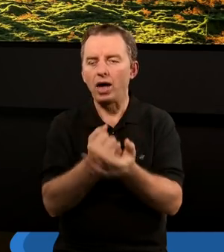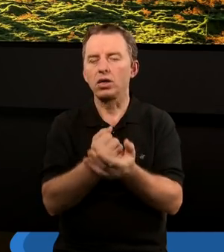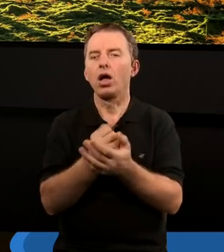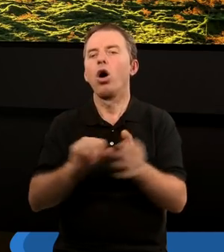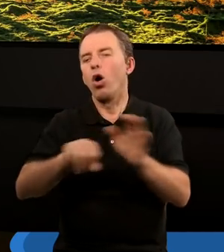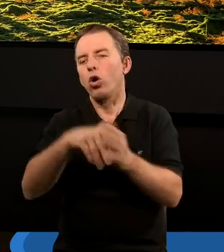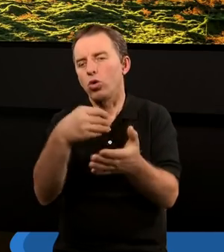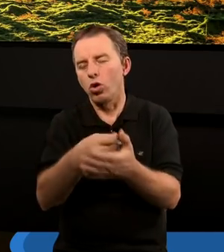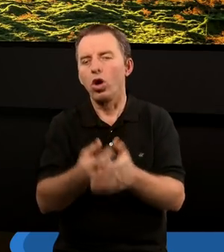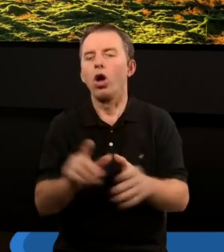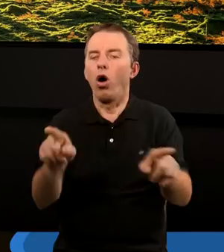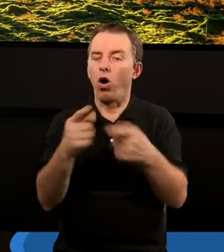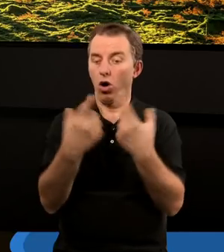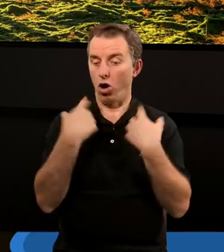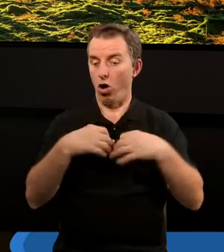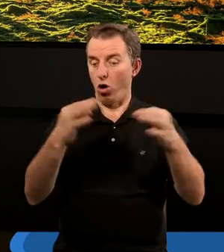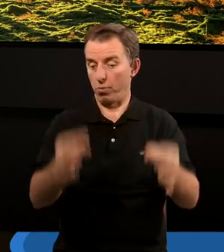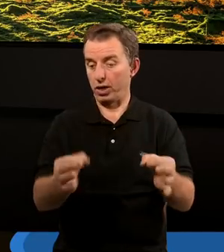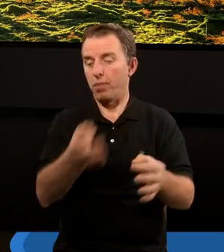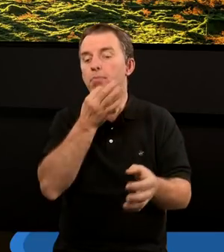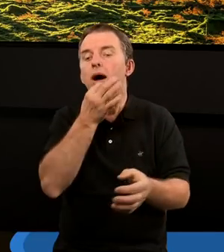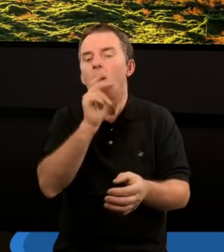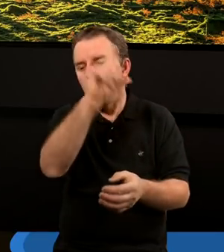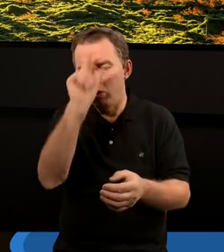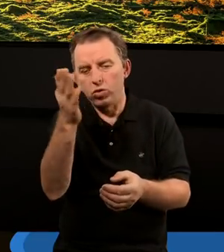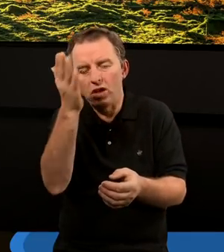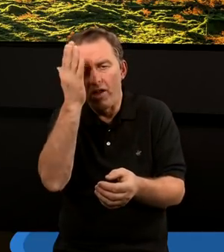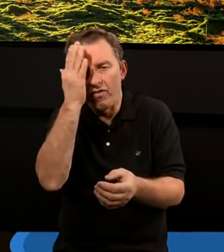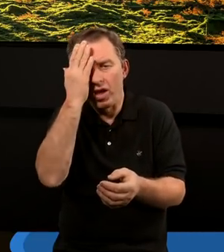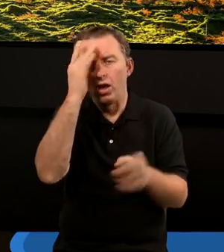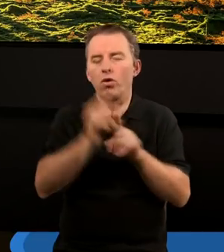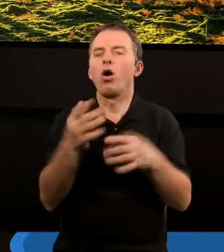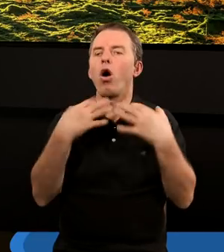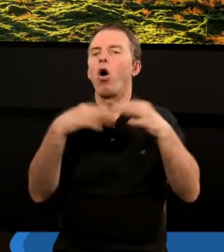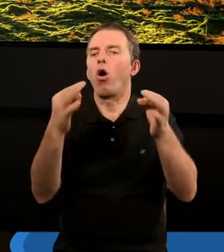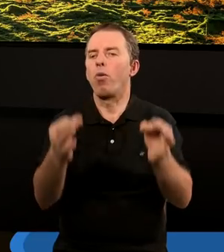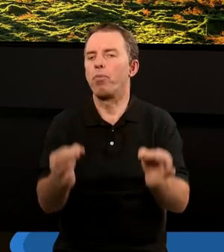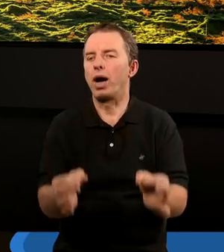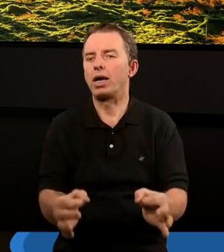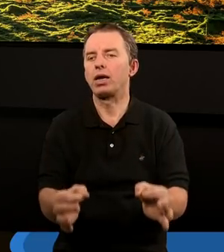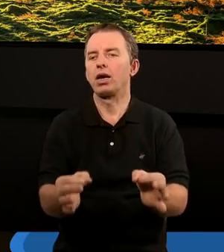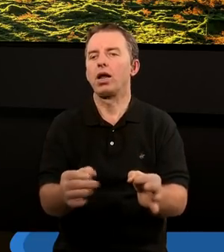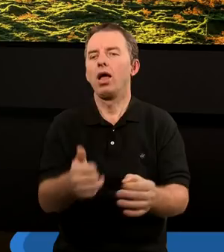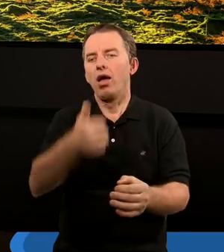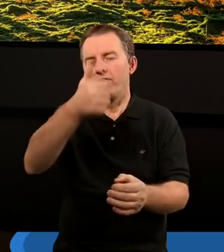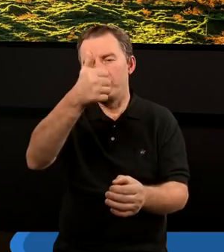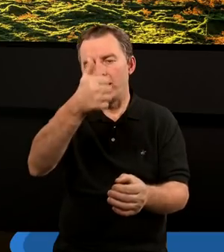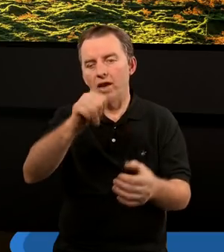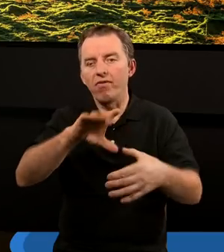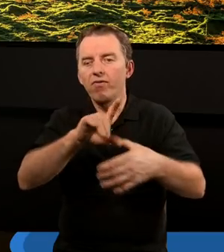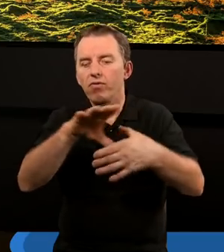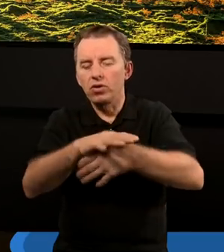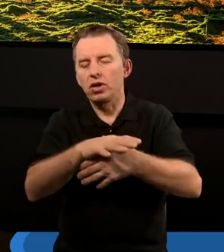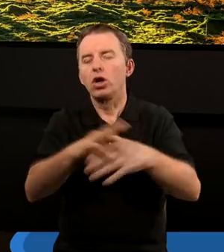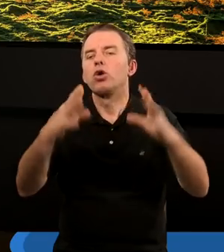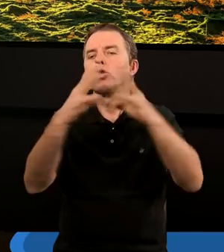one są również obecne, co mało kto wie, są również obecne w jednym z przykazań